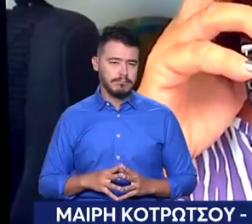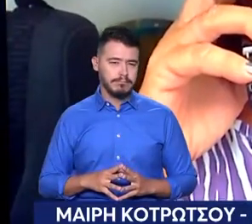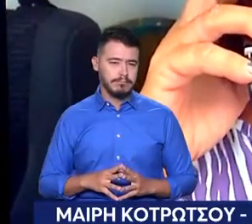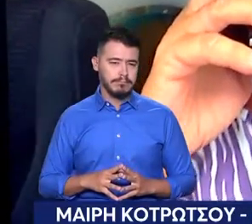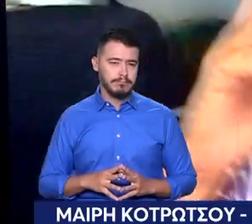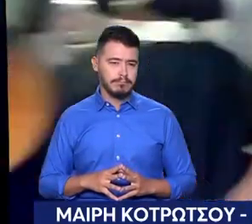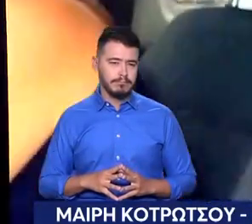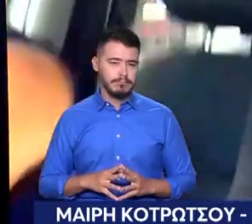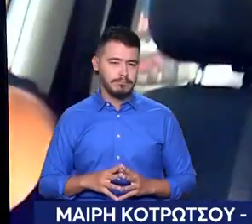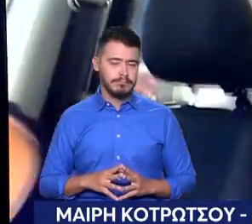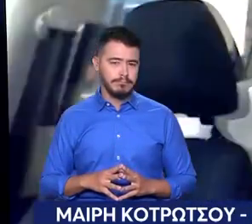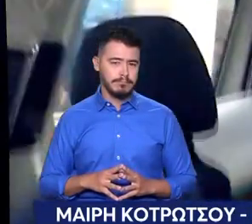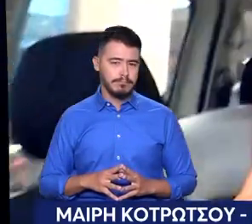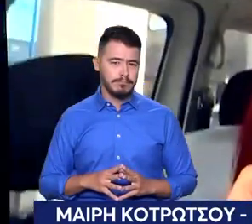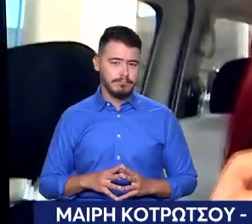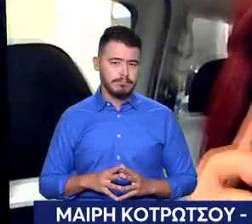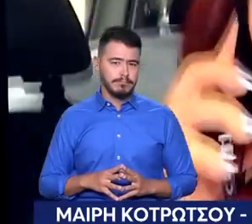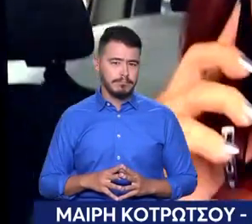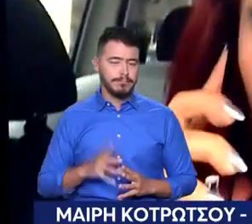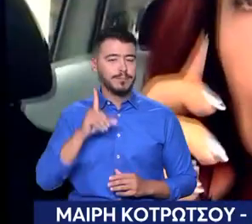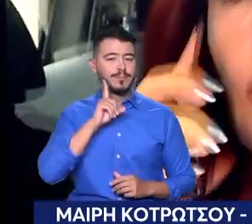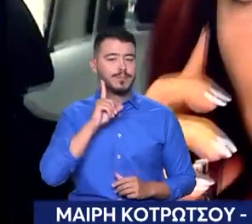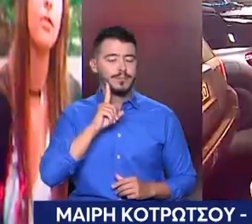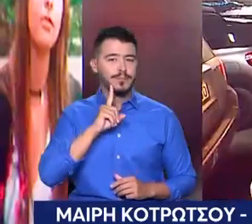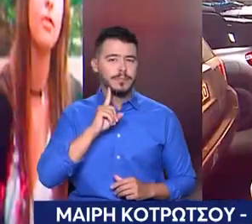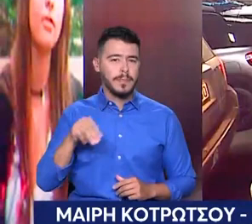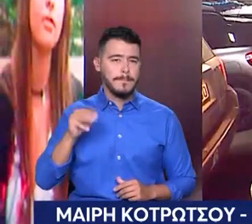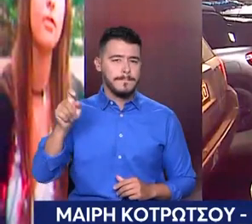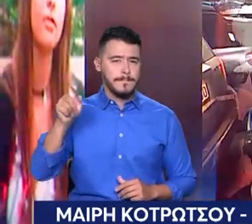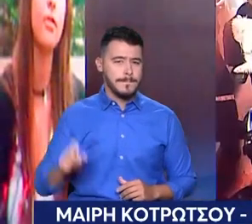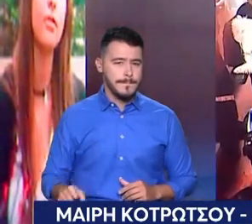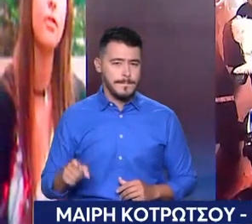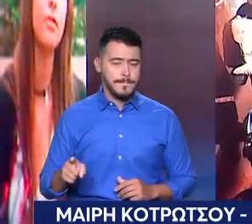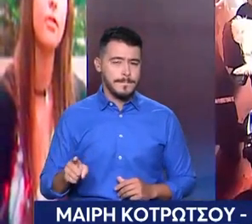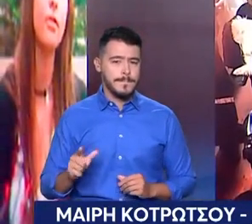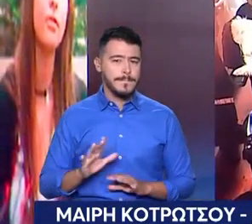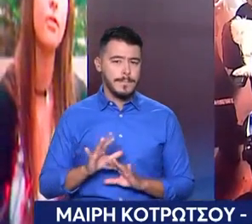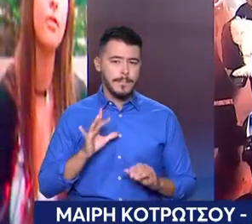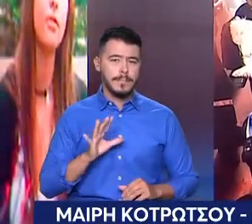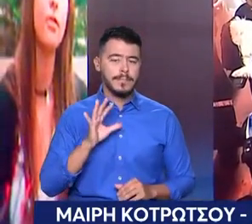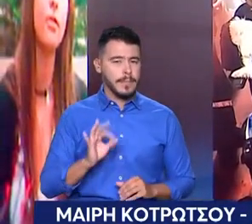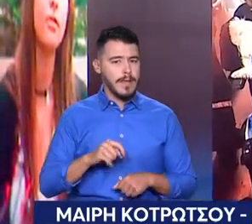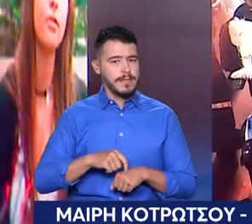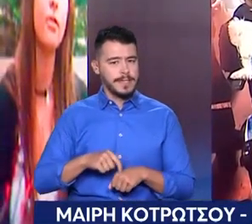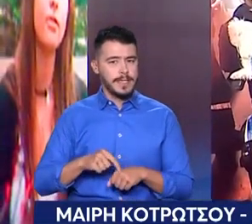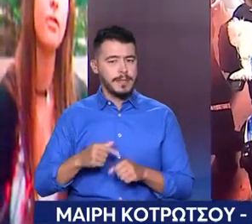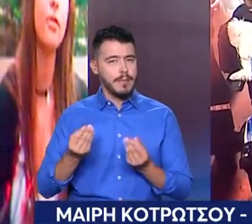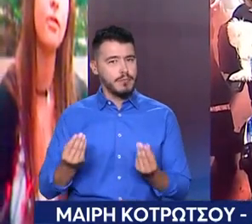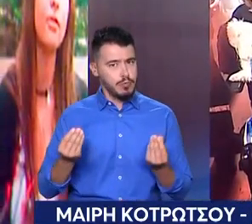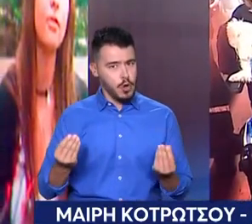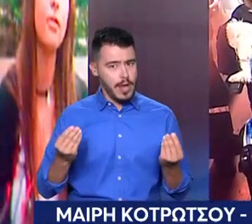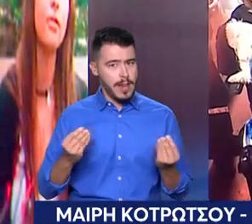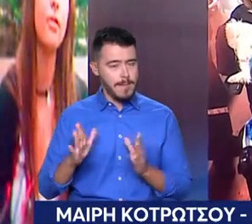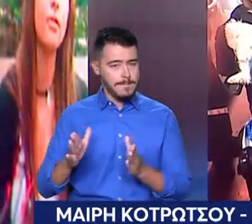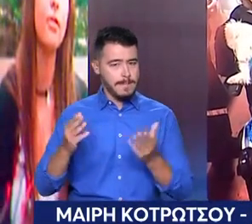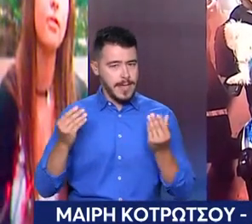έζησε κάτι το οποίο δεν θα ξεπεράσει ποτέ. Είναι σε πολύ καλύτερη κατάσταση, αλλά η πραγματικότητα